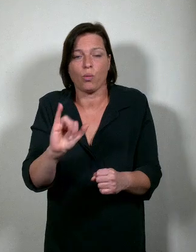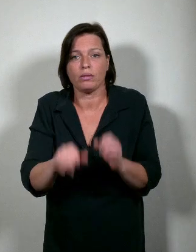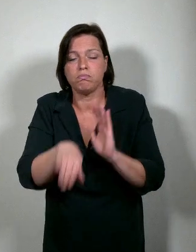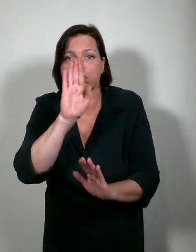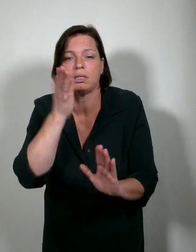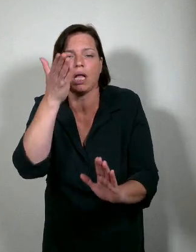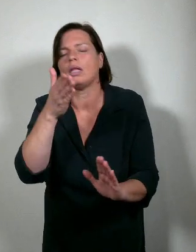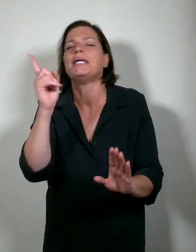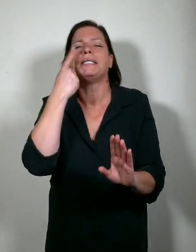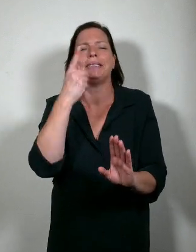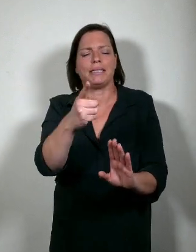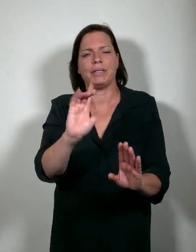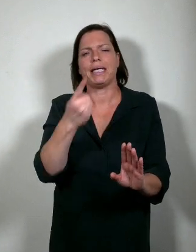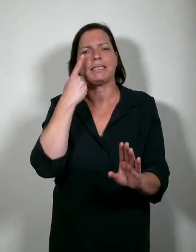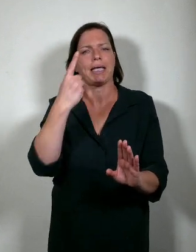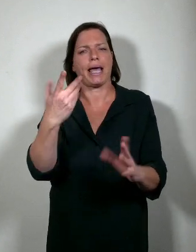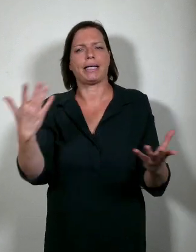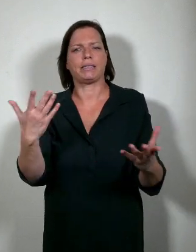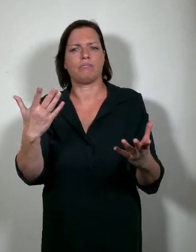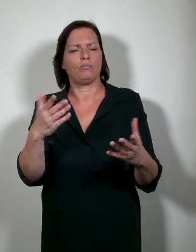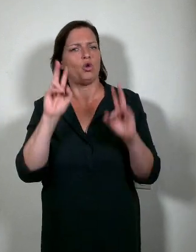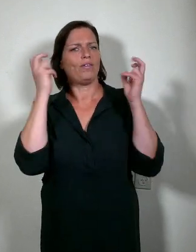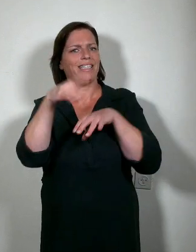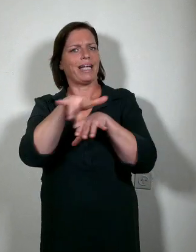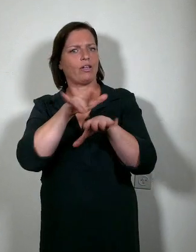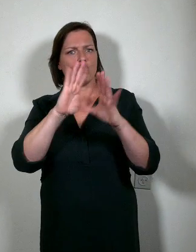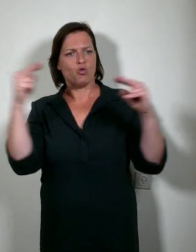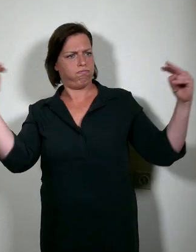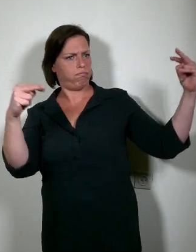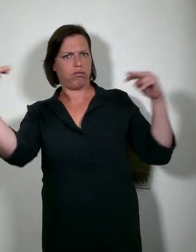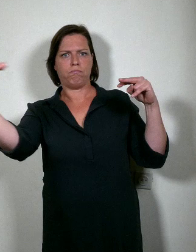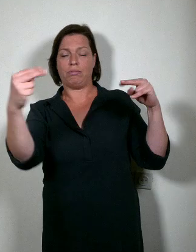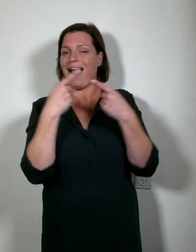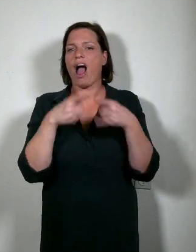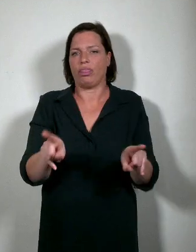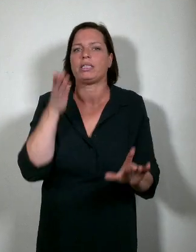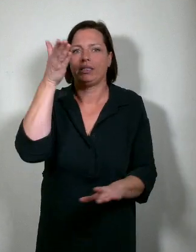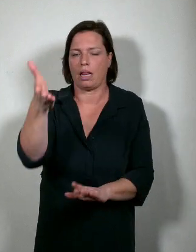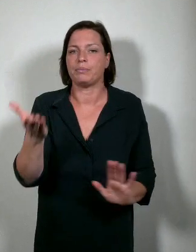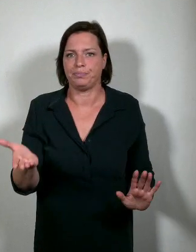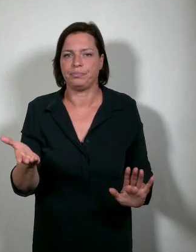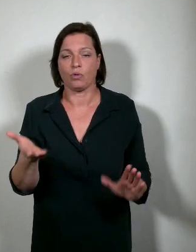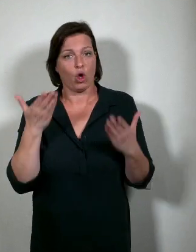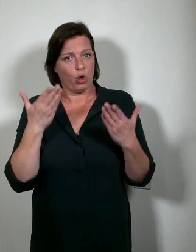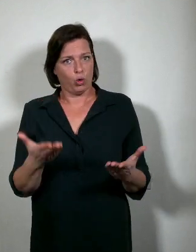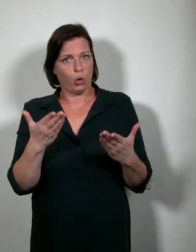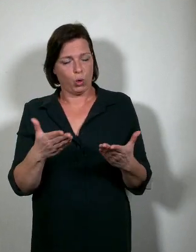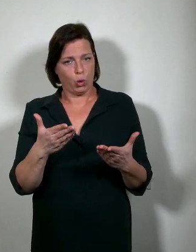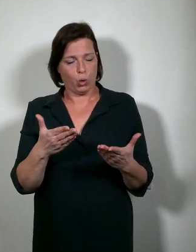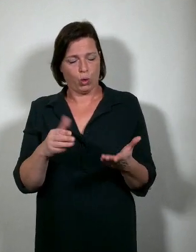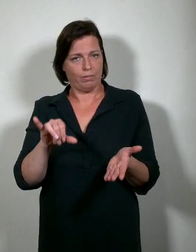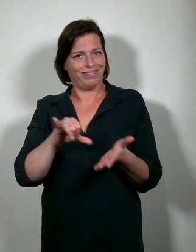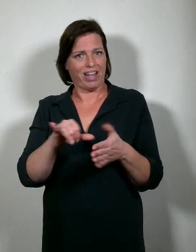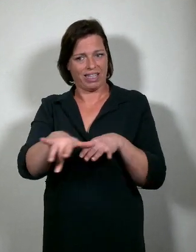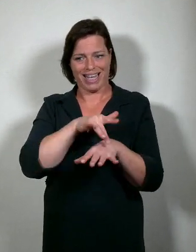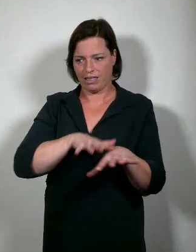Overzien gesproken. Laten we beginnen met de buitenkant. We gaan er dus anders uitzien. We hebben ons huidig patrimonium, onze